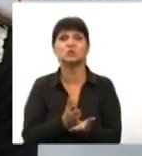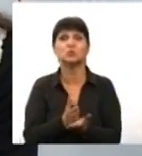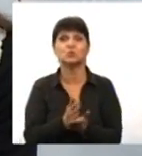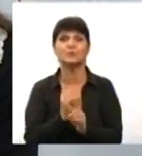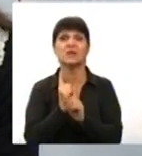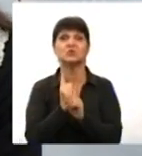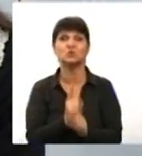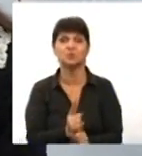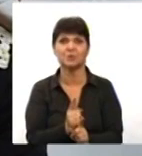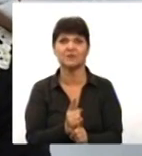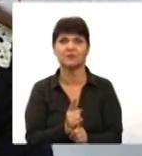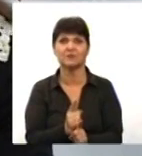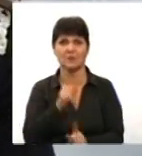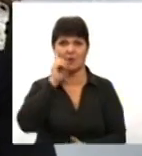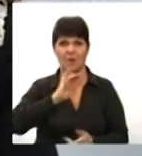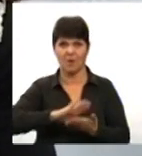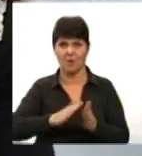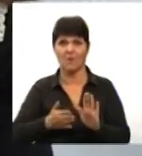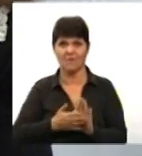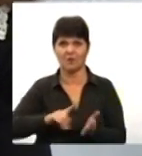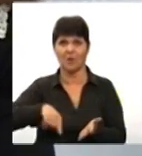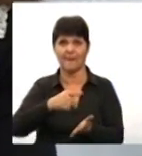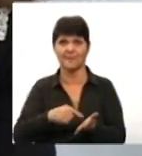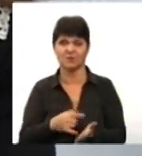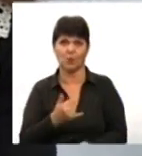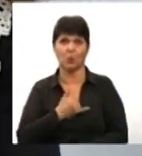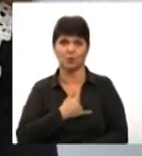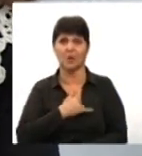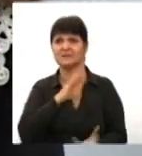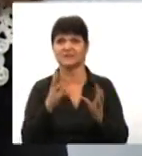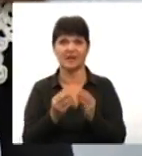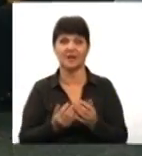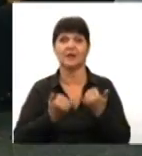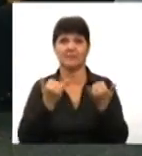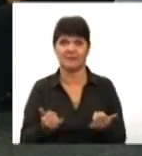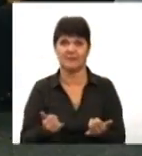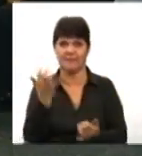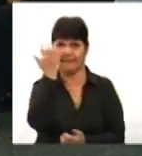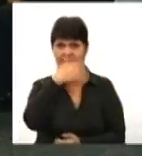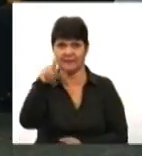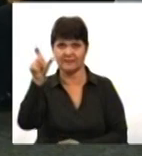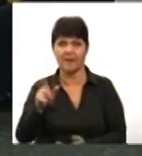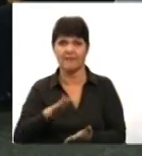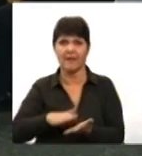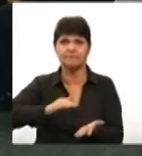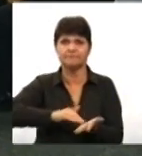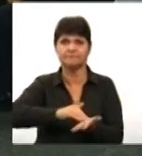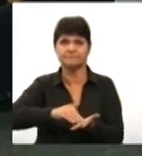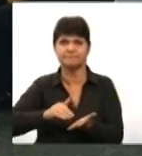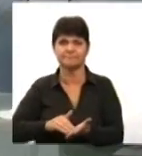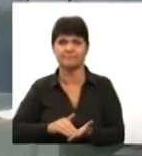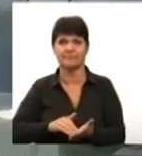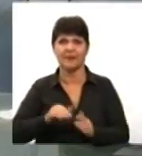є, у нас досить комфортне місто взагалі для незрячих. У нас є тактильна плитка, у нас озвучені